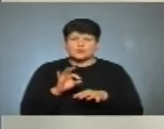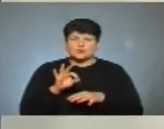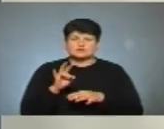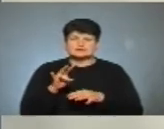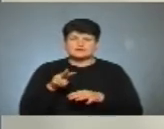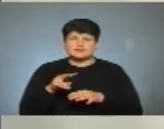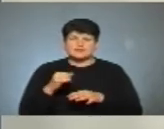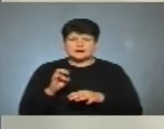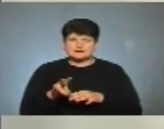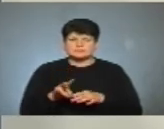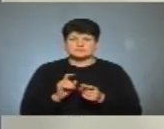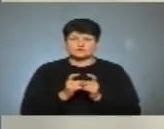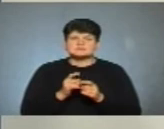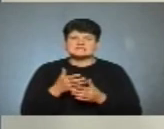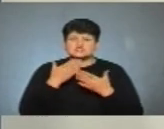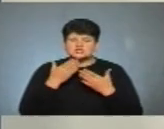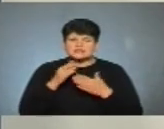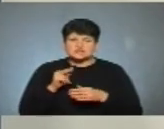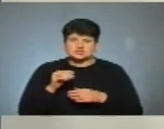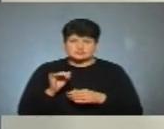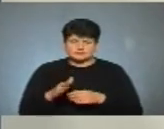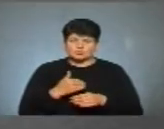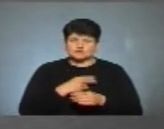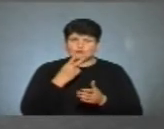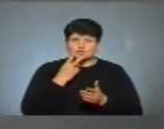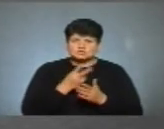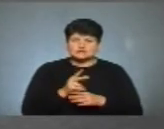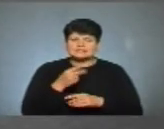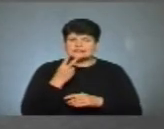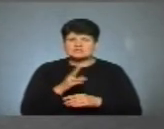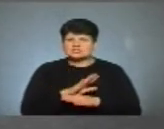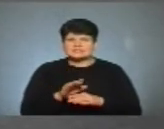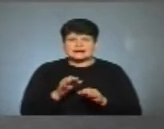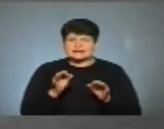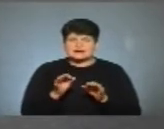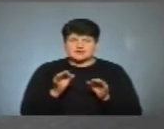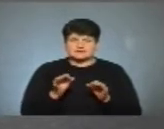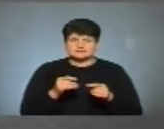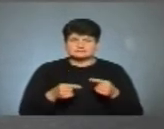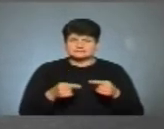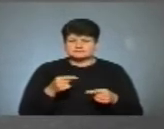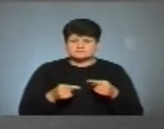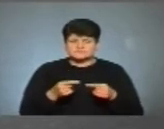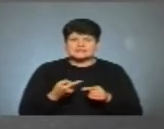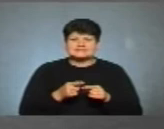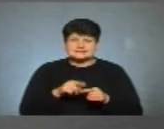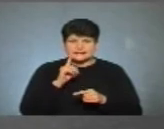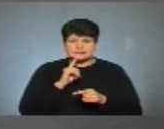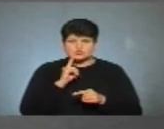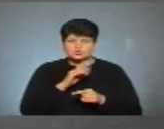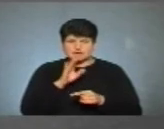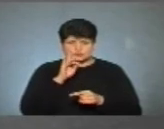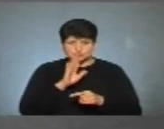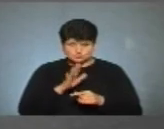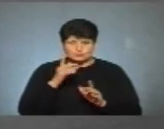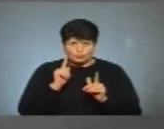ми дуже боремося за читачів. І ми хочемо показати, що не дивлячись ні на які перипетії, ну це ж тимчасові незручності,